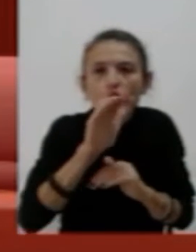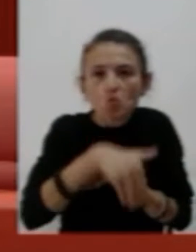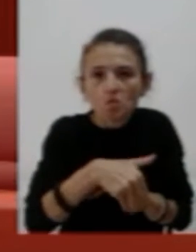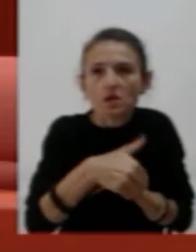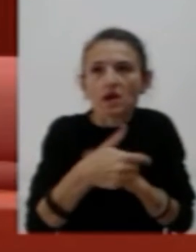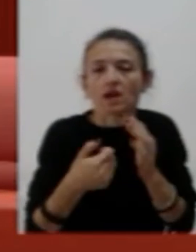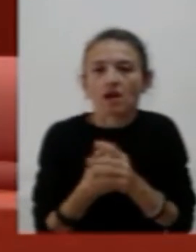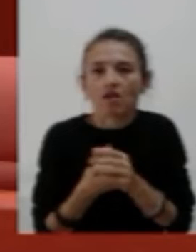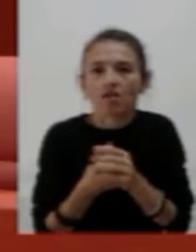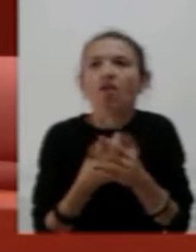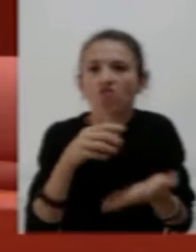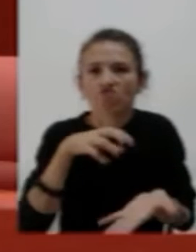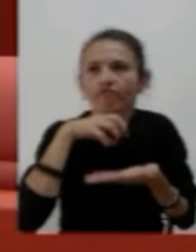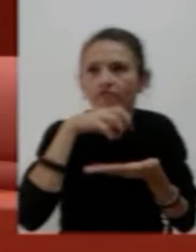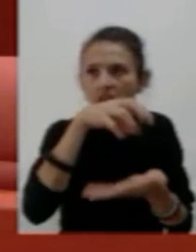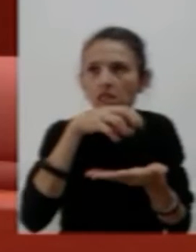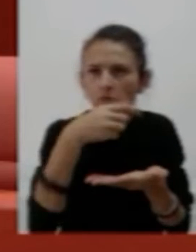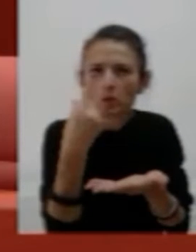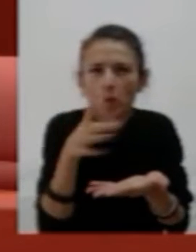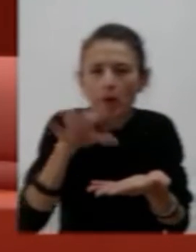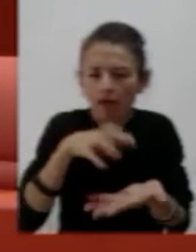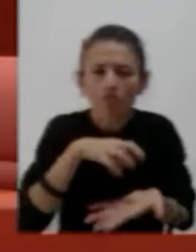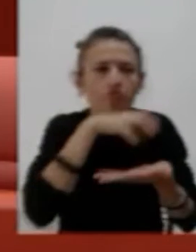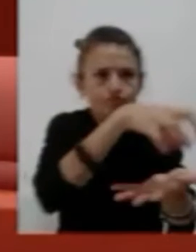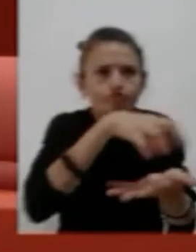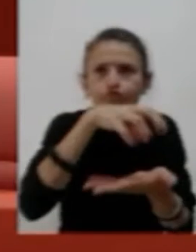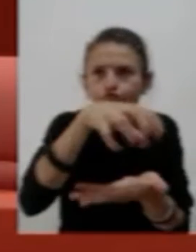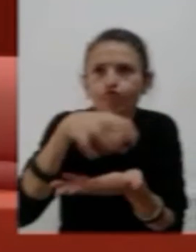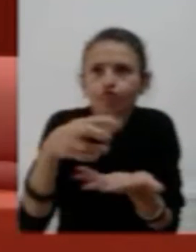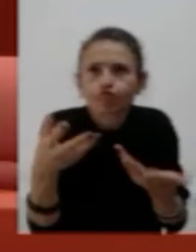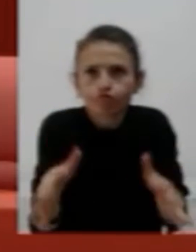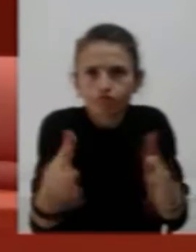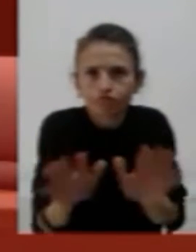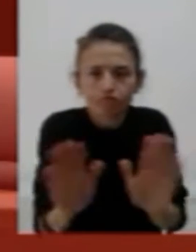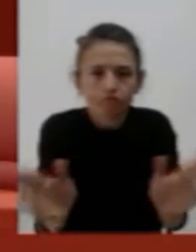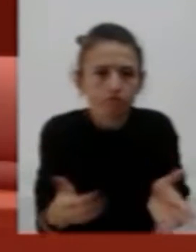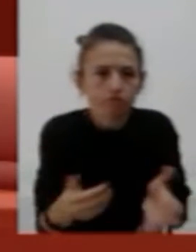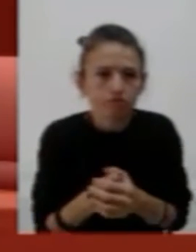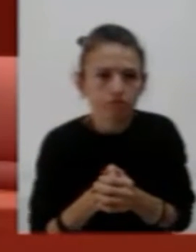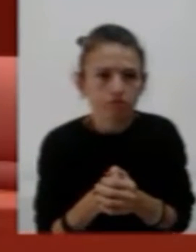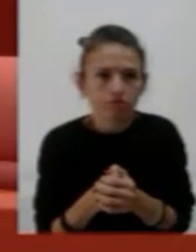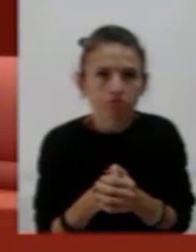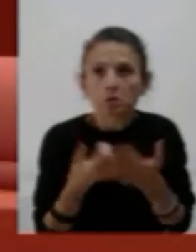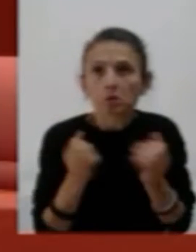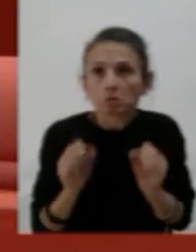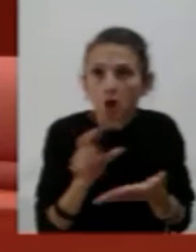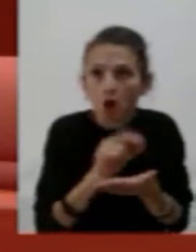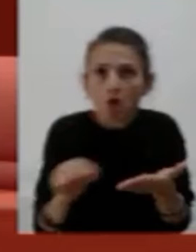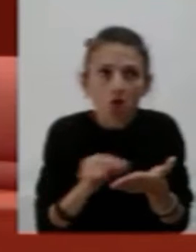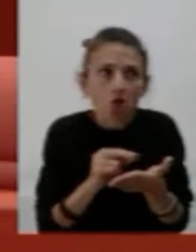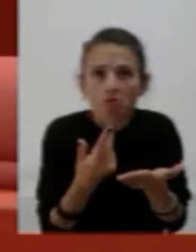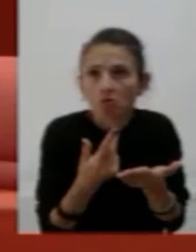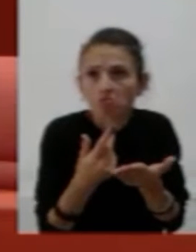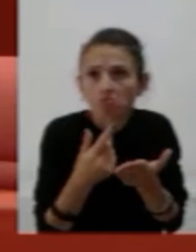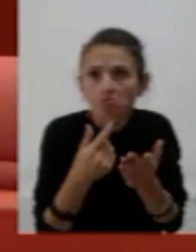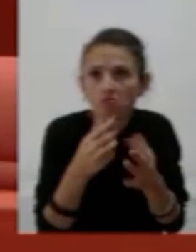alle varie associazioni. Sì. Quindi si può anche votare in maniera favorevole. Sì, sì, ma ha detto che è favorevole. Ah,